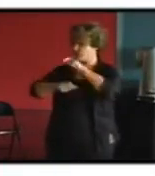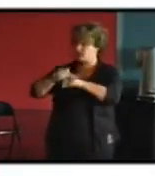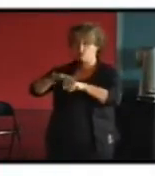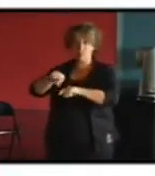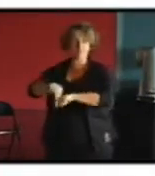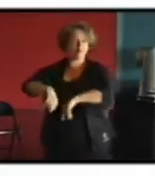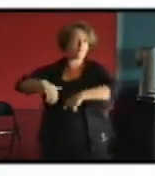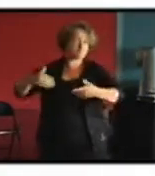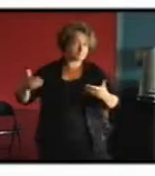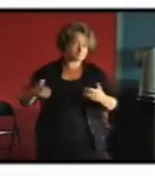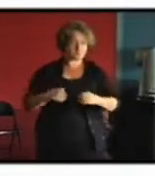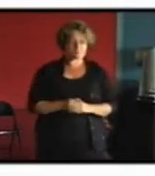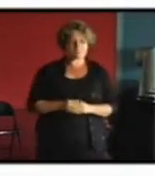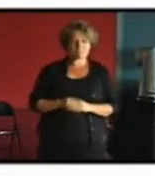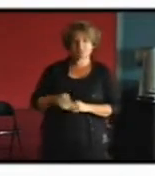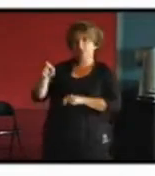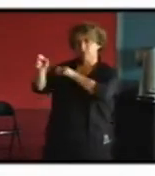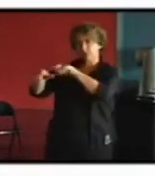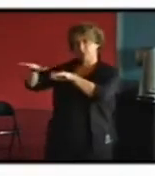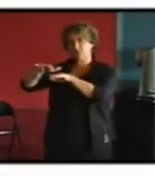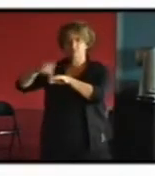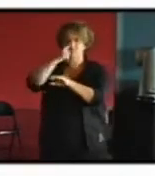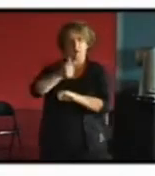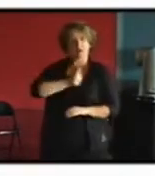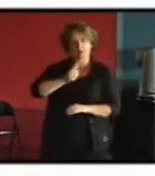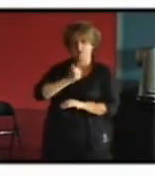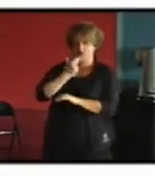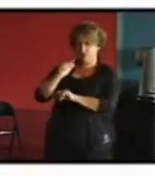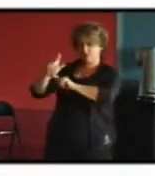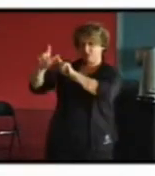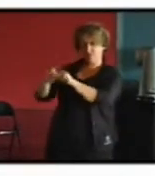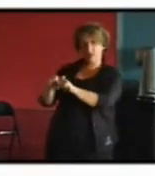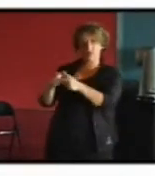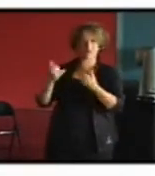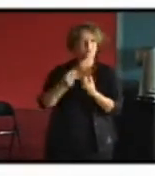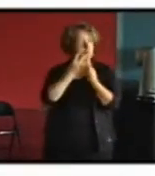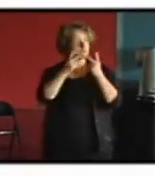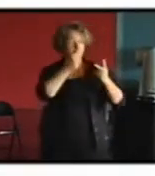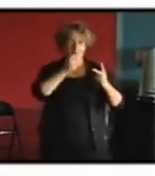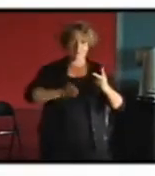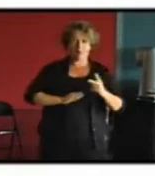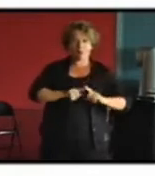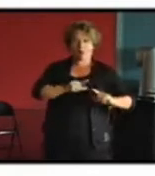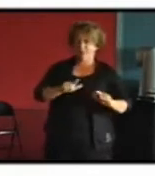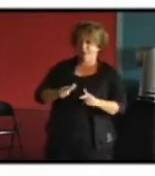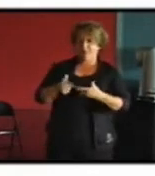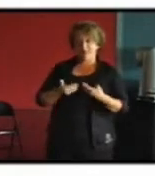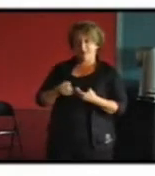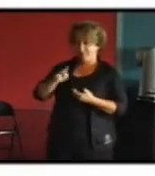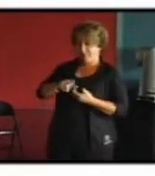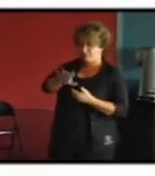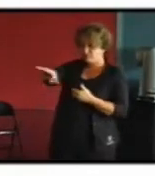les artisans on a des artisans de qualité quand même je crois qu'une ville comme Bordeaux on trouve et c'est une chance encore beaucoup d'artisans